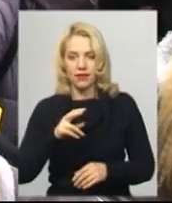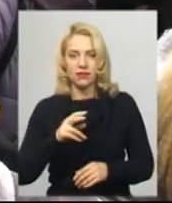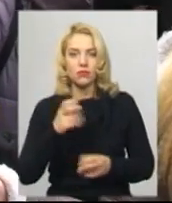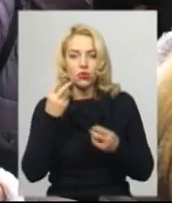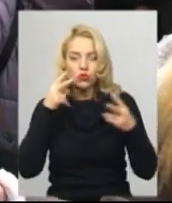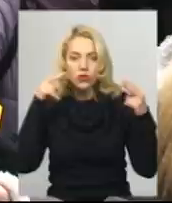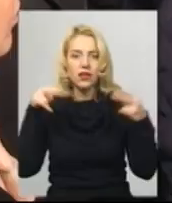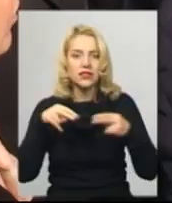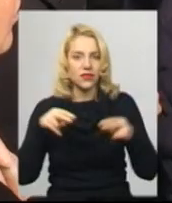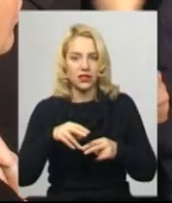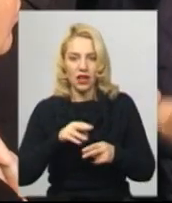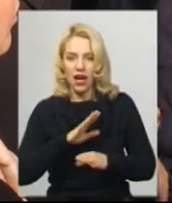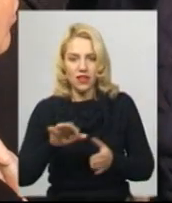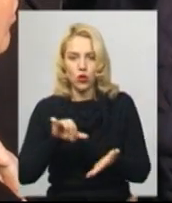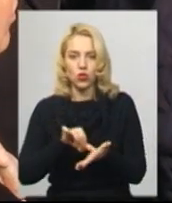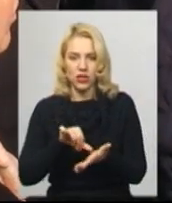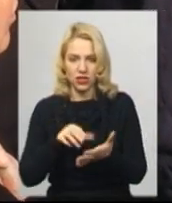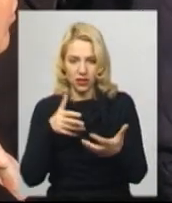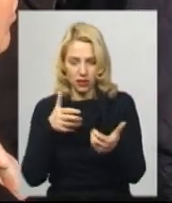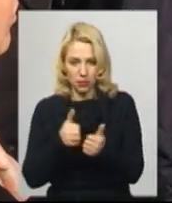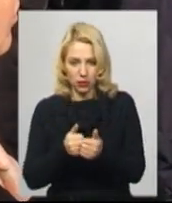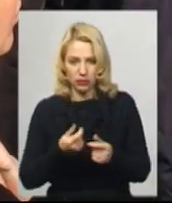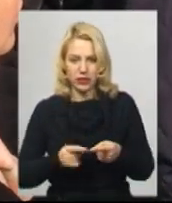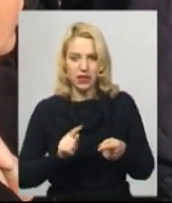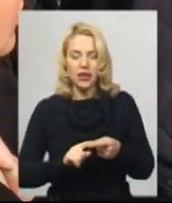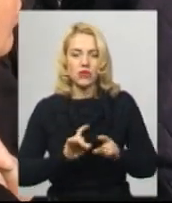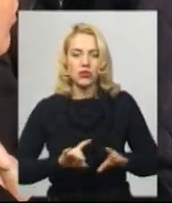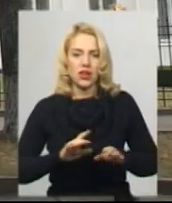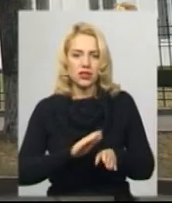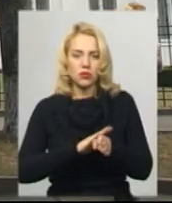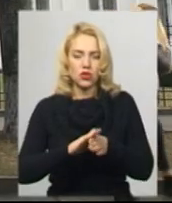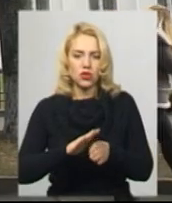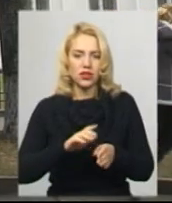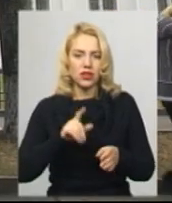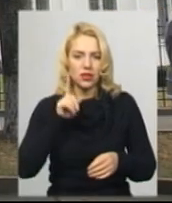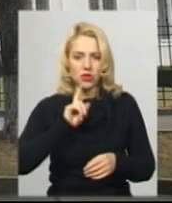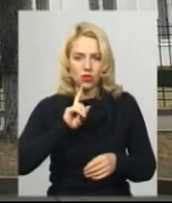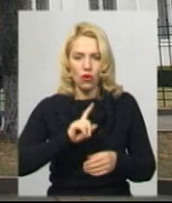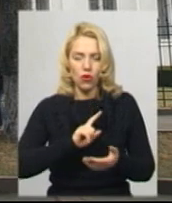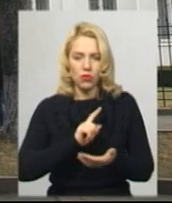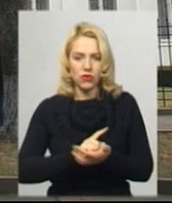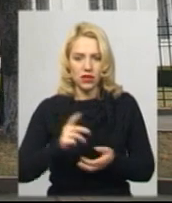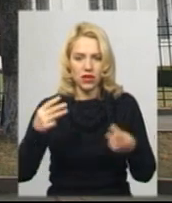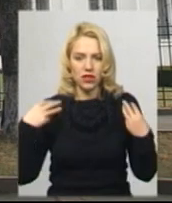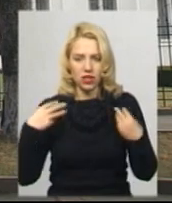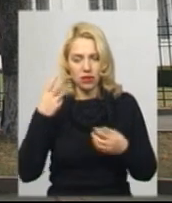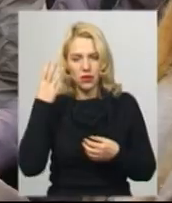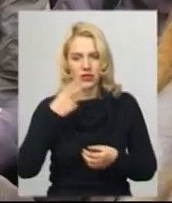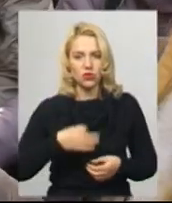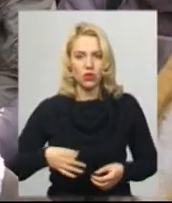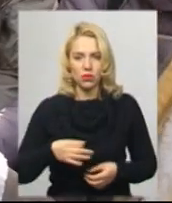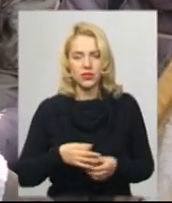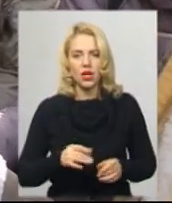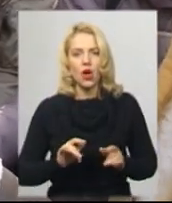розслідування з тимчасовим його усуненням від слідства, каже тимчасово виконуючий обов'язки начальника слідчого управління Хмельницької області Олег Сліпчук.